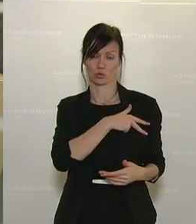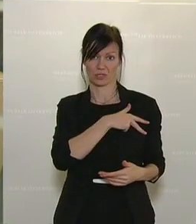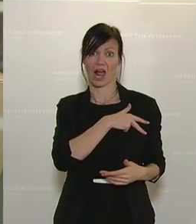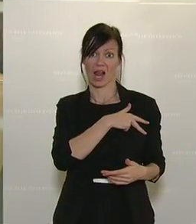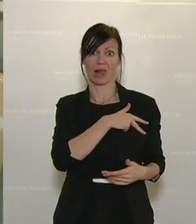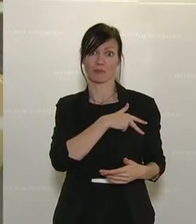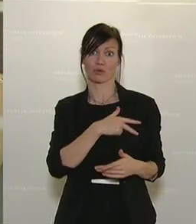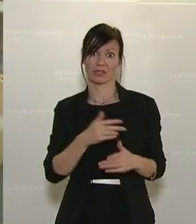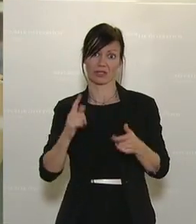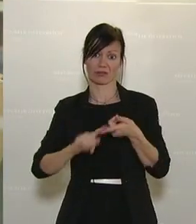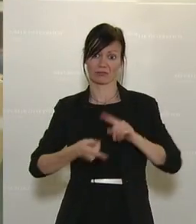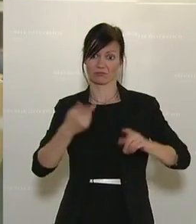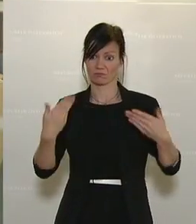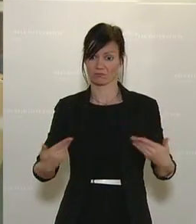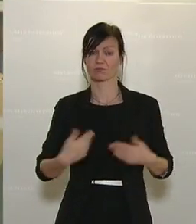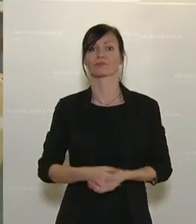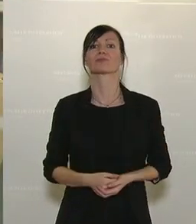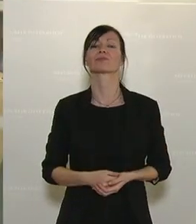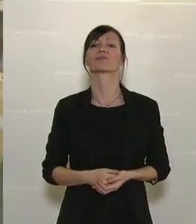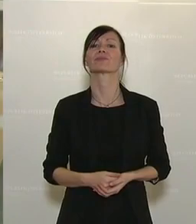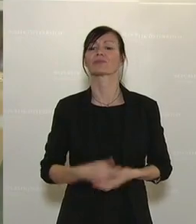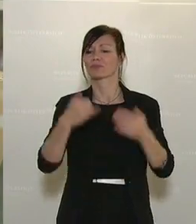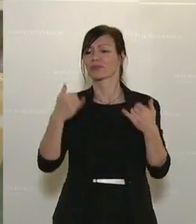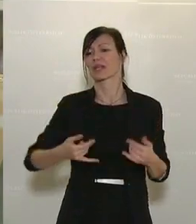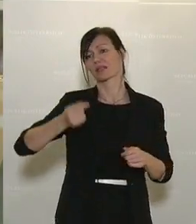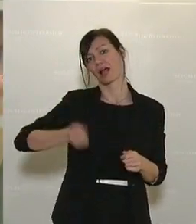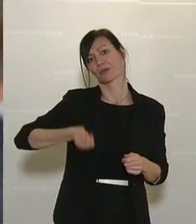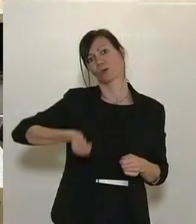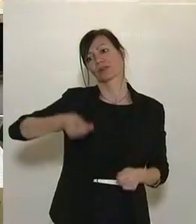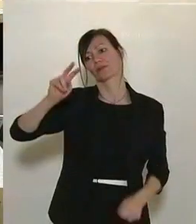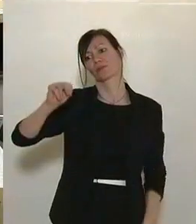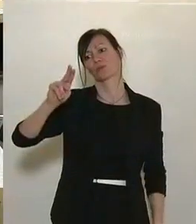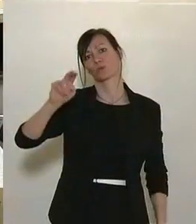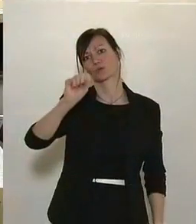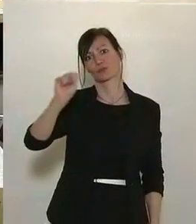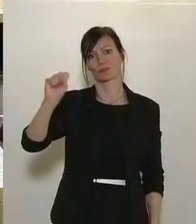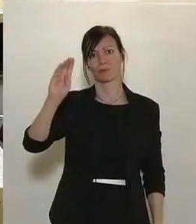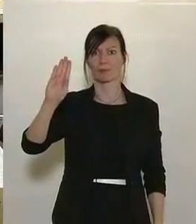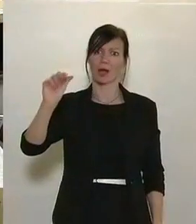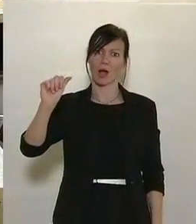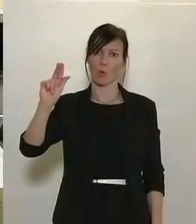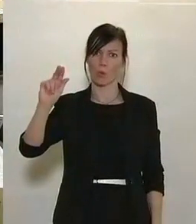Zu Wort gemeldet ist der Abgeordnete Nussbaum. Applaus Vielen Dank. Ruhige, Ruhige, Ruhige, Ruhige